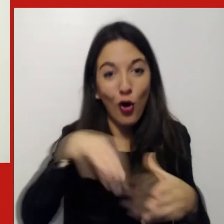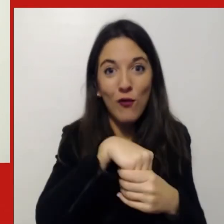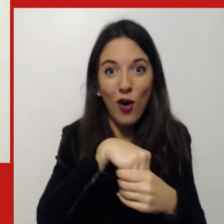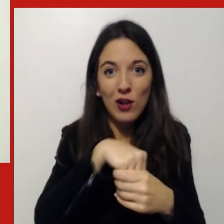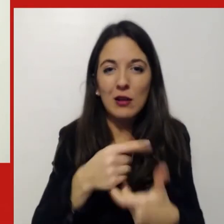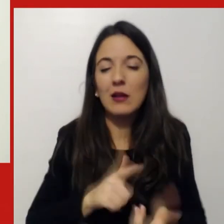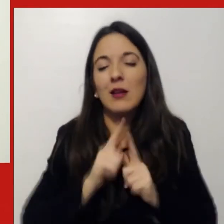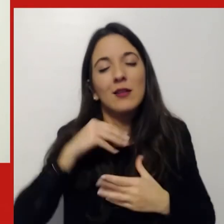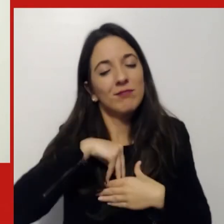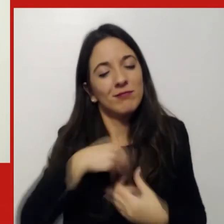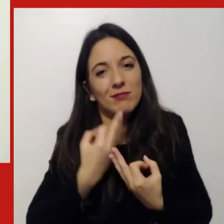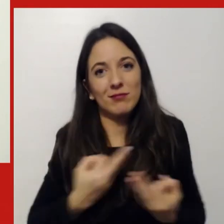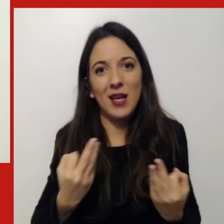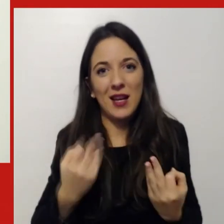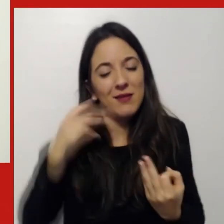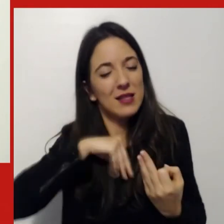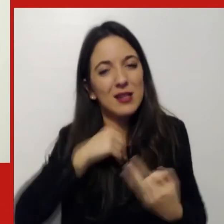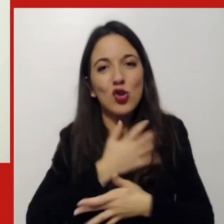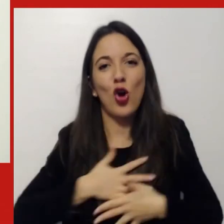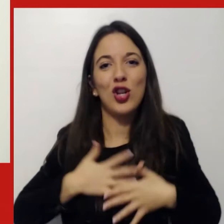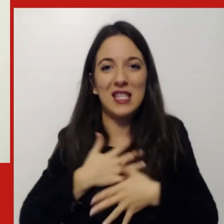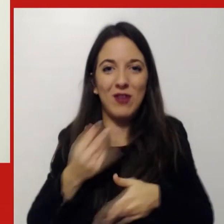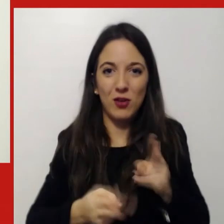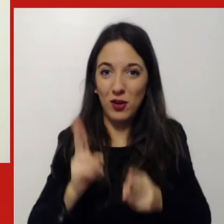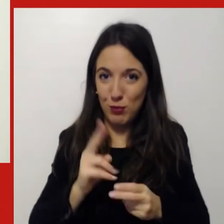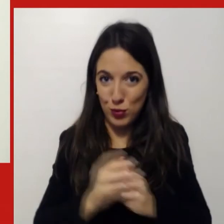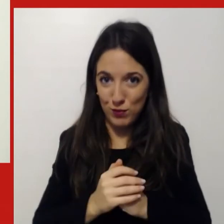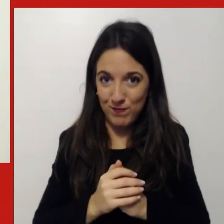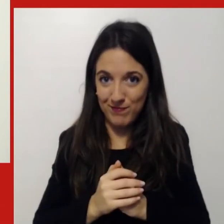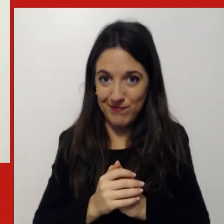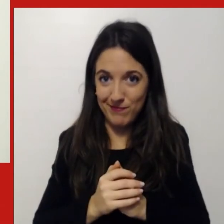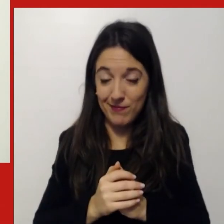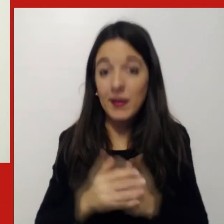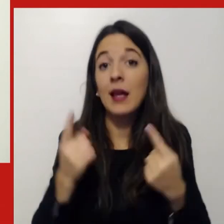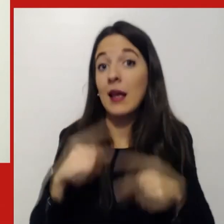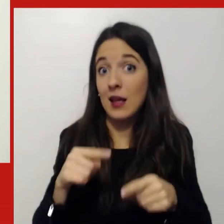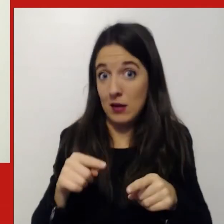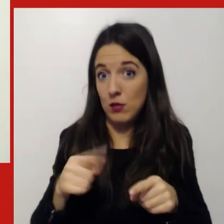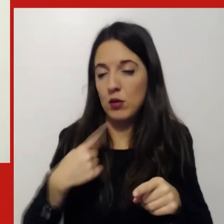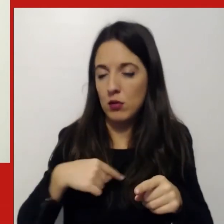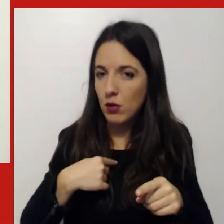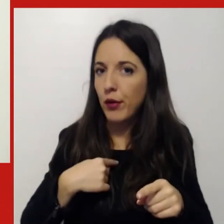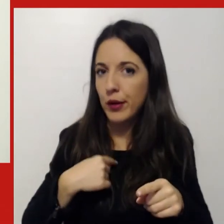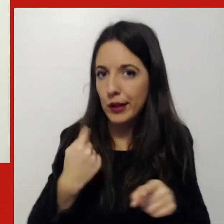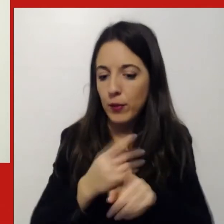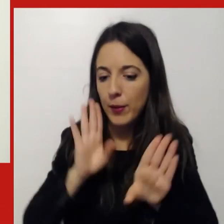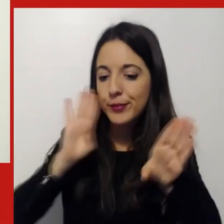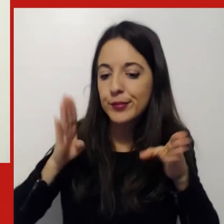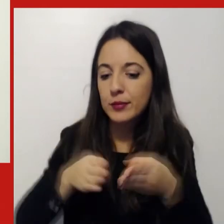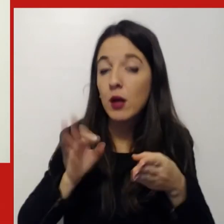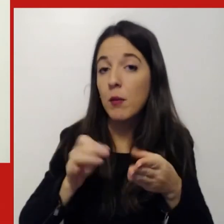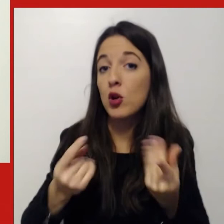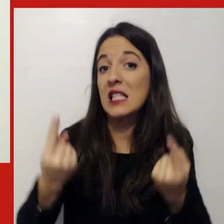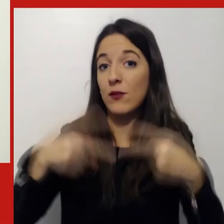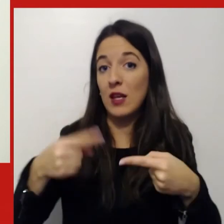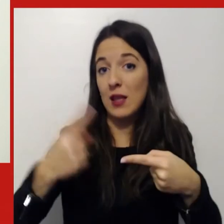più realizzate e quindi questo oggi è un fenomeno di cui si parla tantissimo ed è una sfida è una sfida per